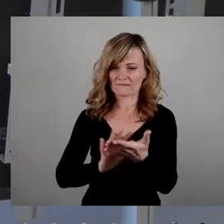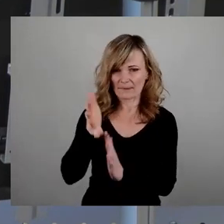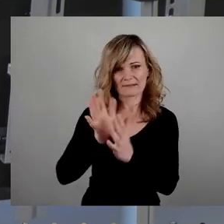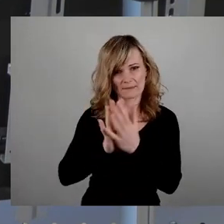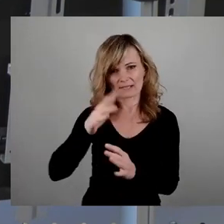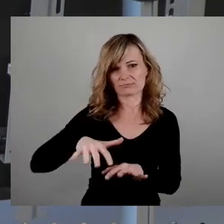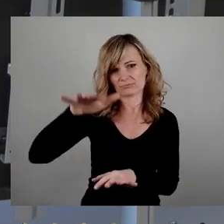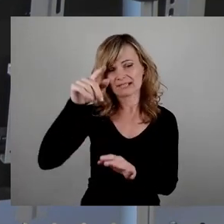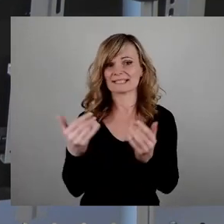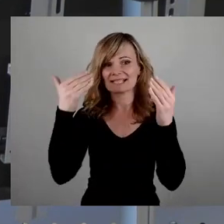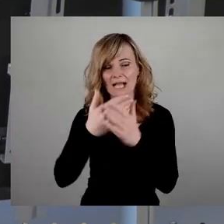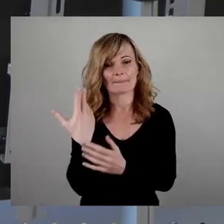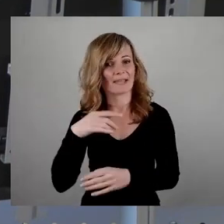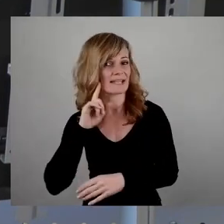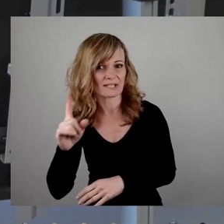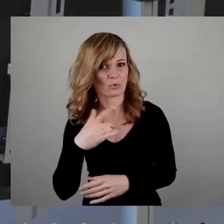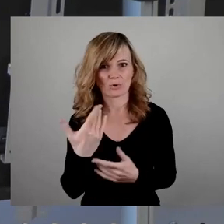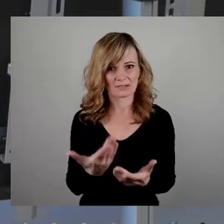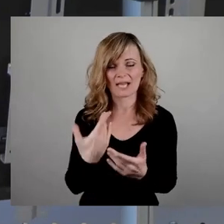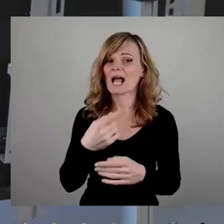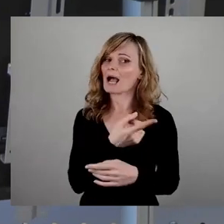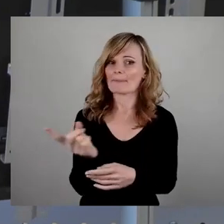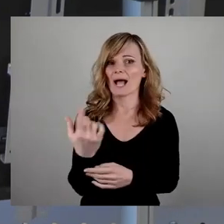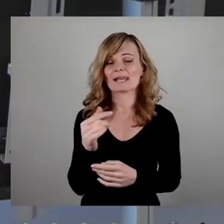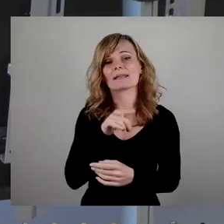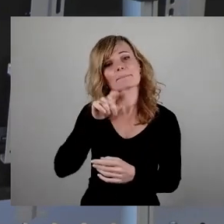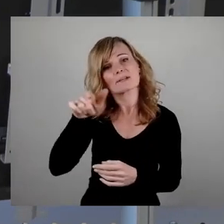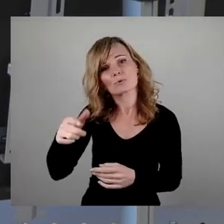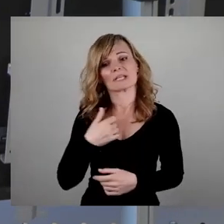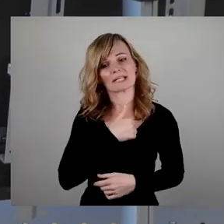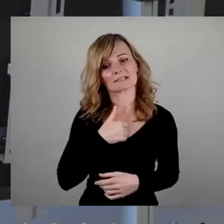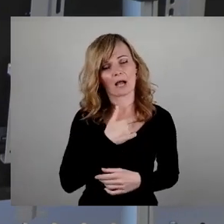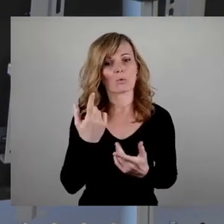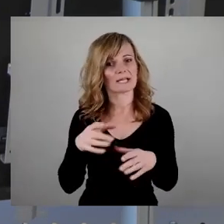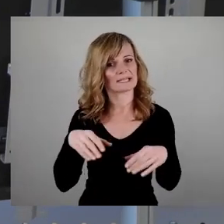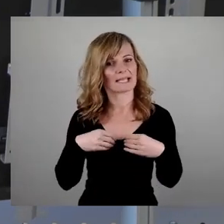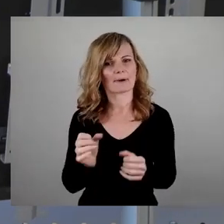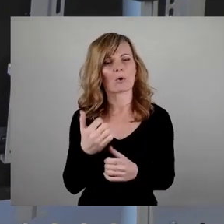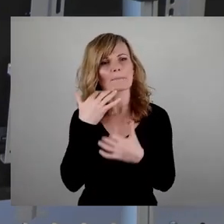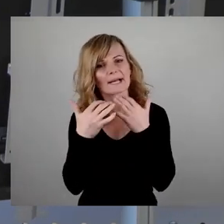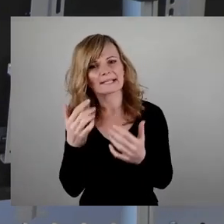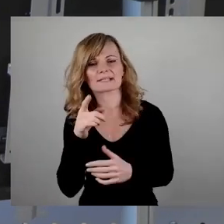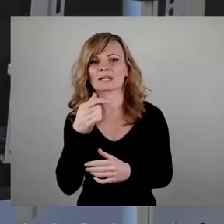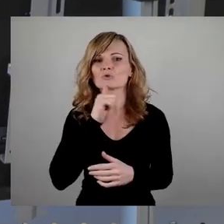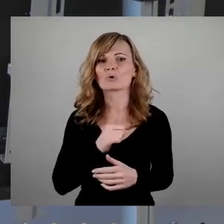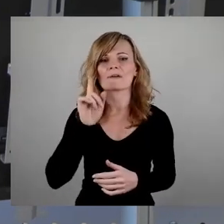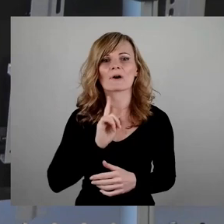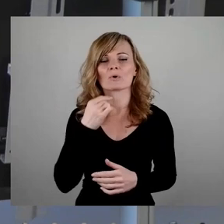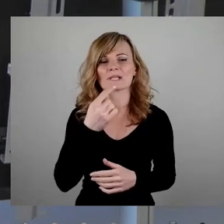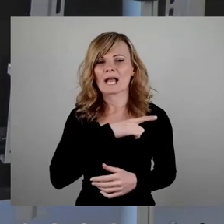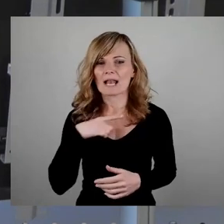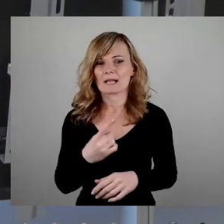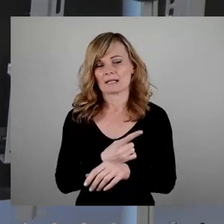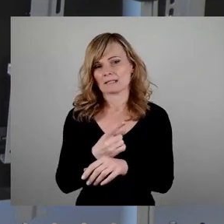diesem Abend nicht hören. Aber nicht alle ließen sich in ihrer persönlichen Trauer nehmen. Man berichtete mir von einer jungen Frau, die sich über lange Zeit